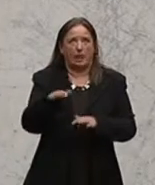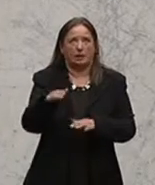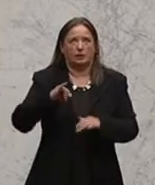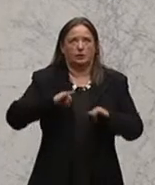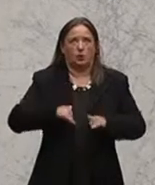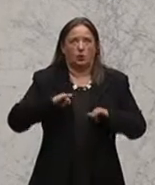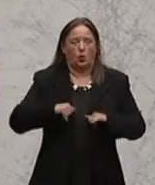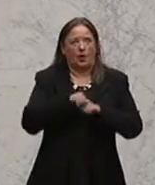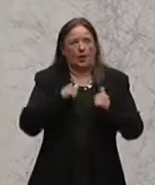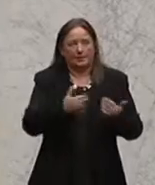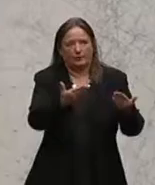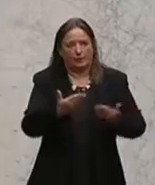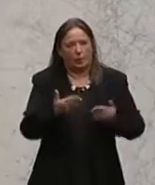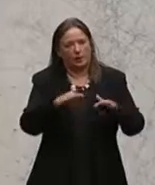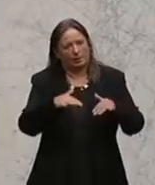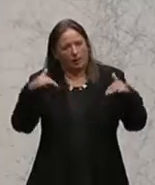Haus.